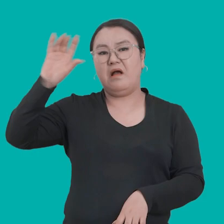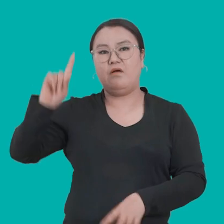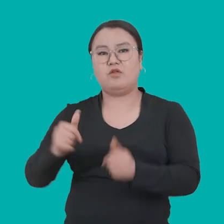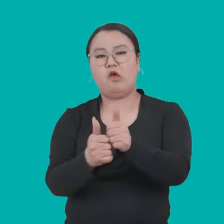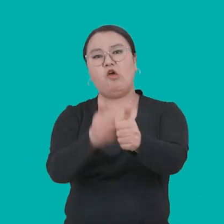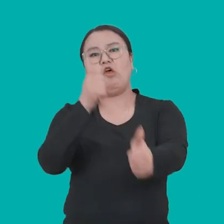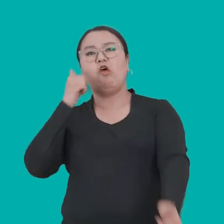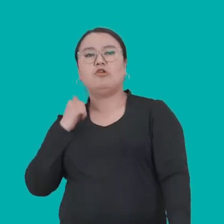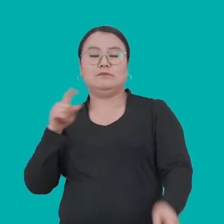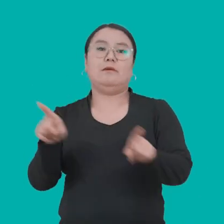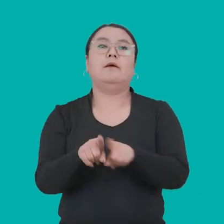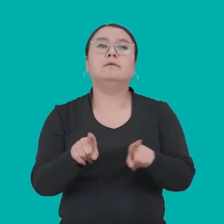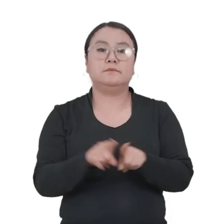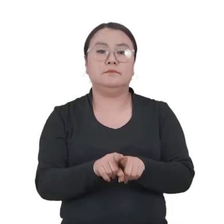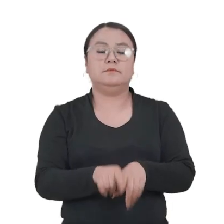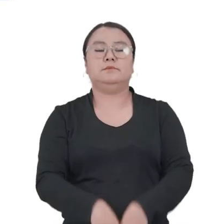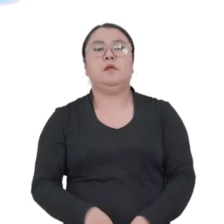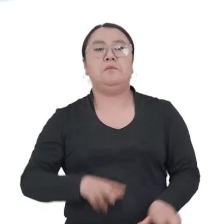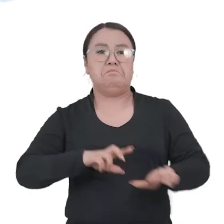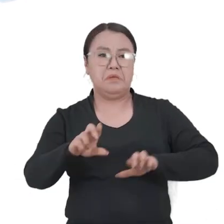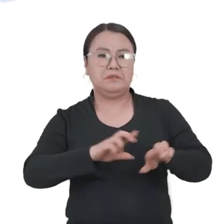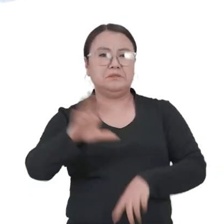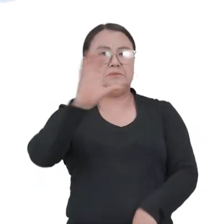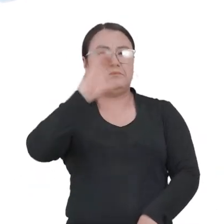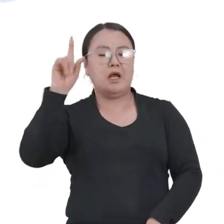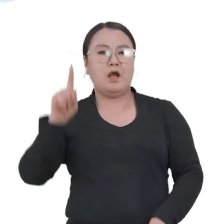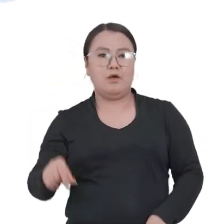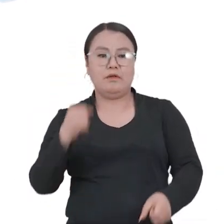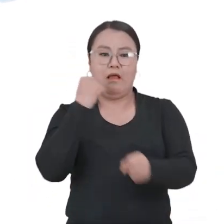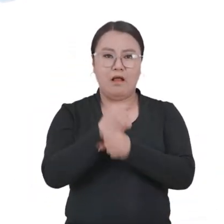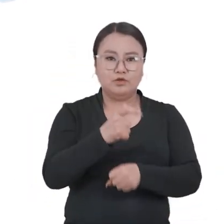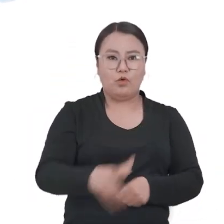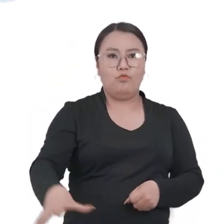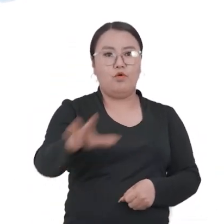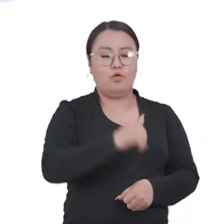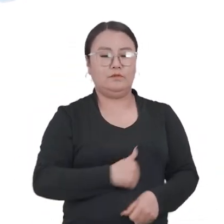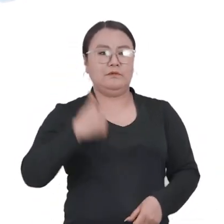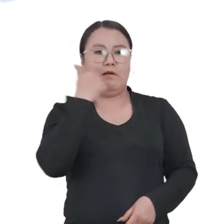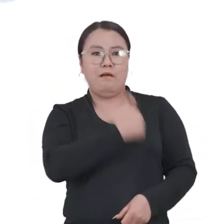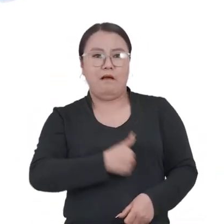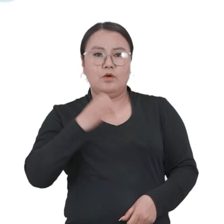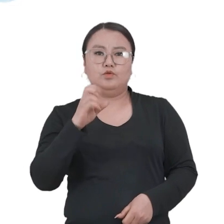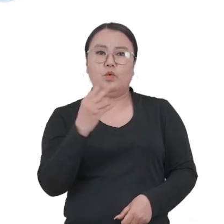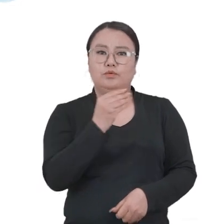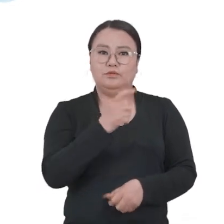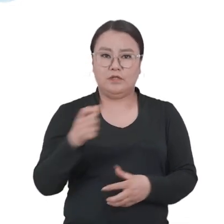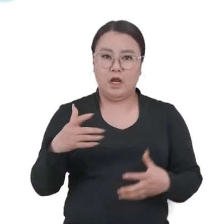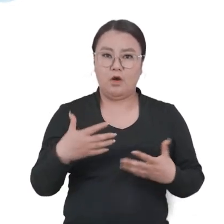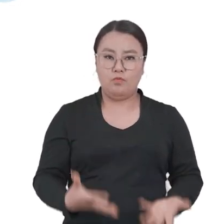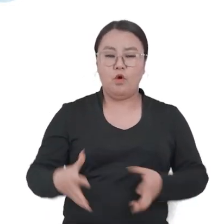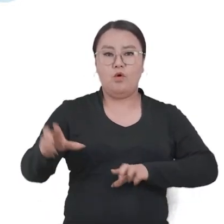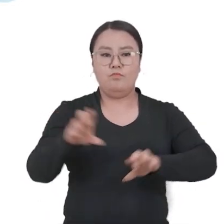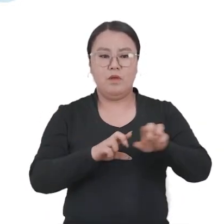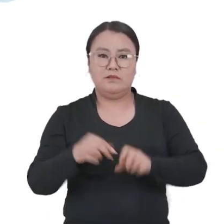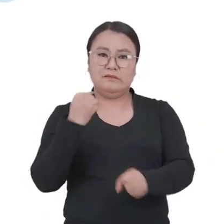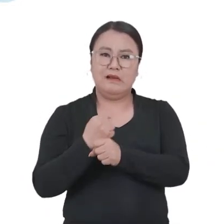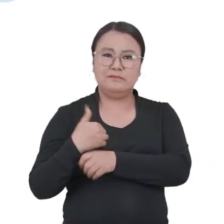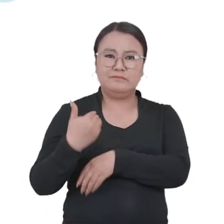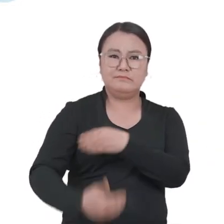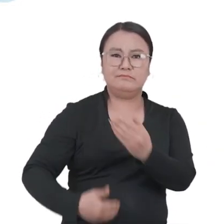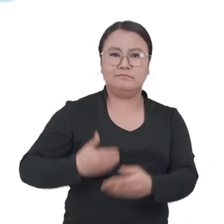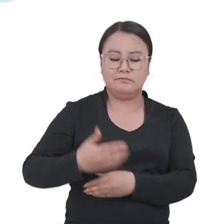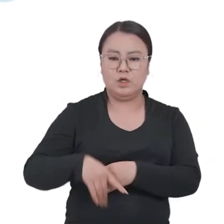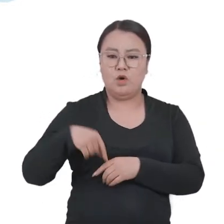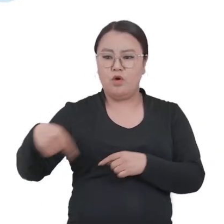арт худзархан барцаагүй болж байна. Бизинсэйн байг үлүүүд ажилт нүуд хангам нэлүүлэлтэн сүвлжээ болуң. Бизинсэйн үүлэгчин